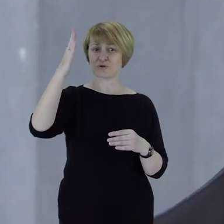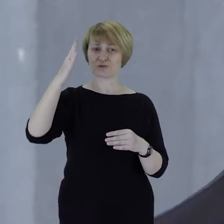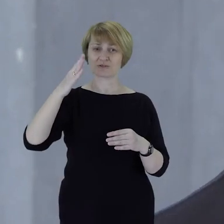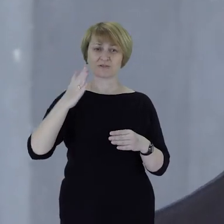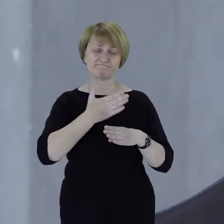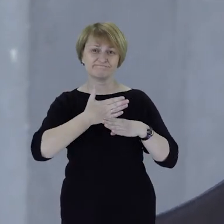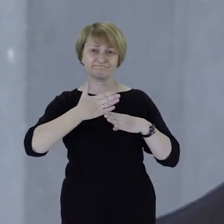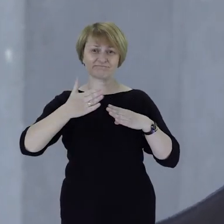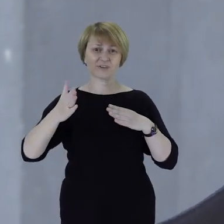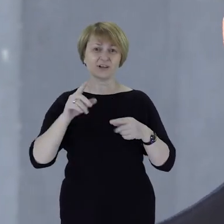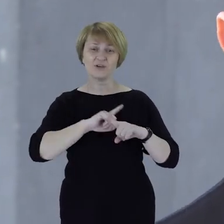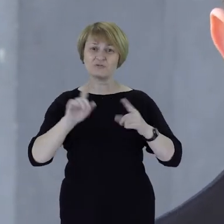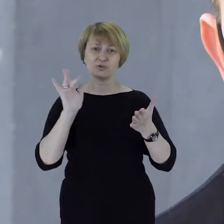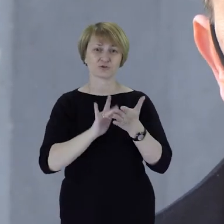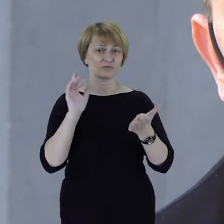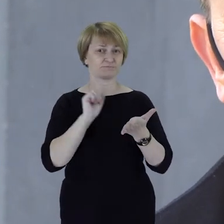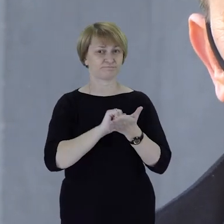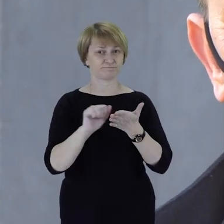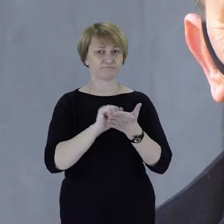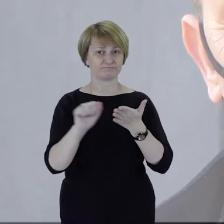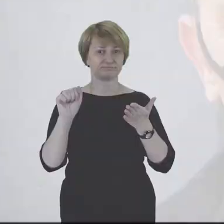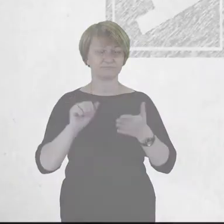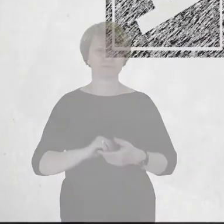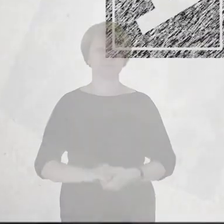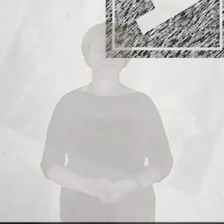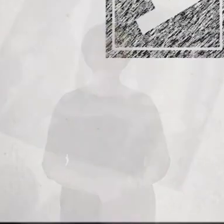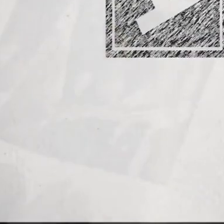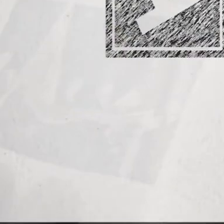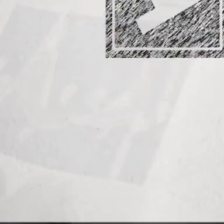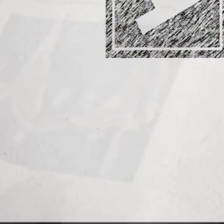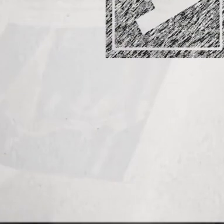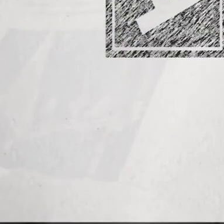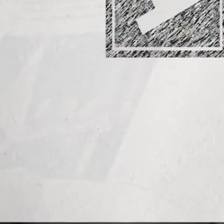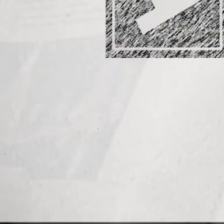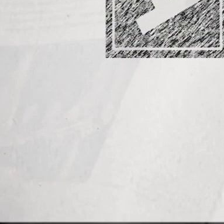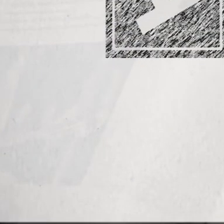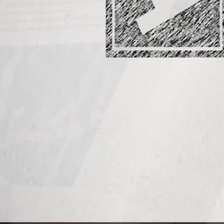Nie możemy tych śladów zatrzeć. KONIEC